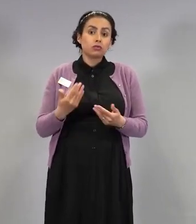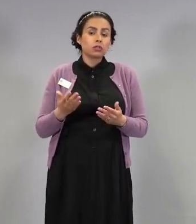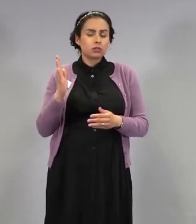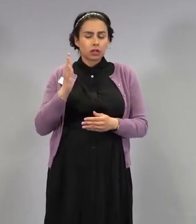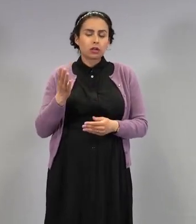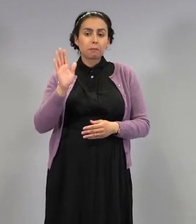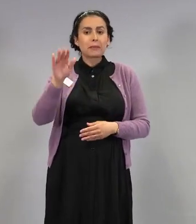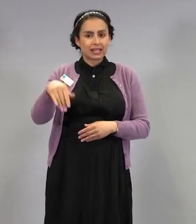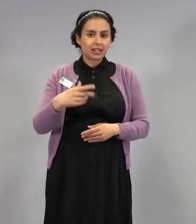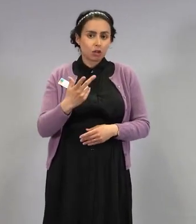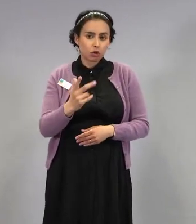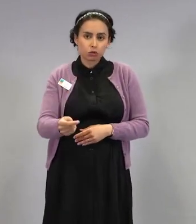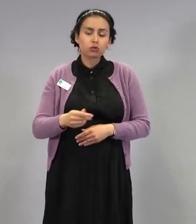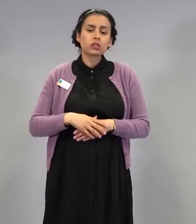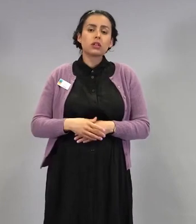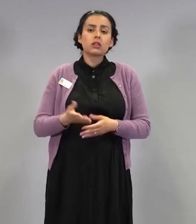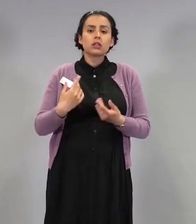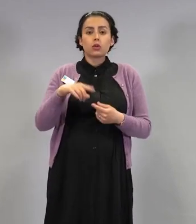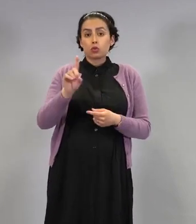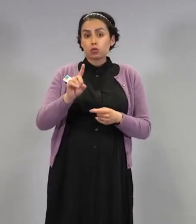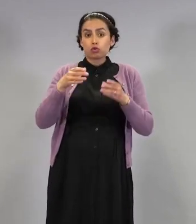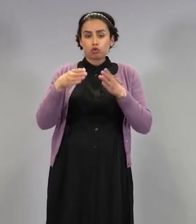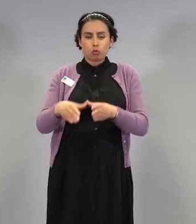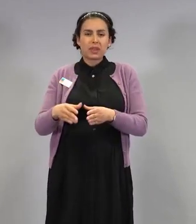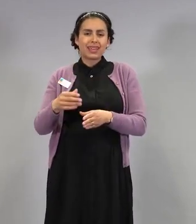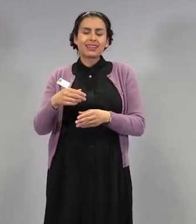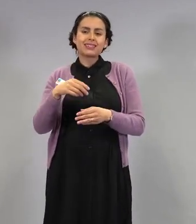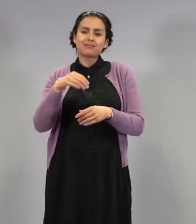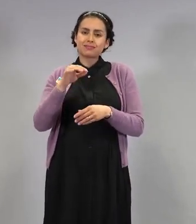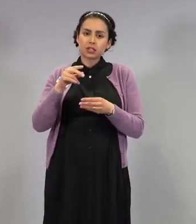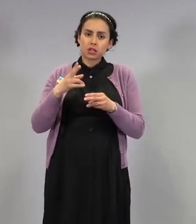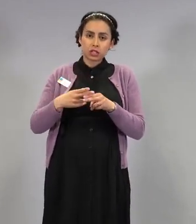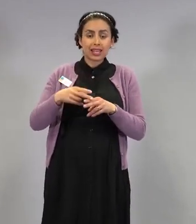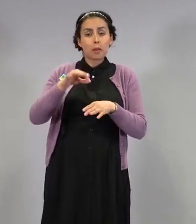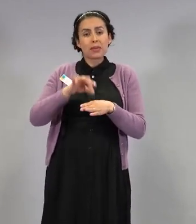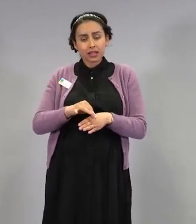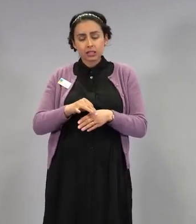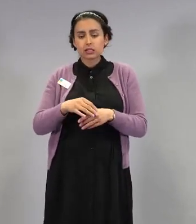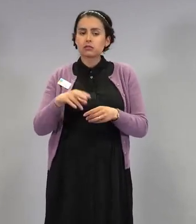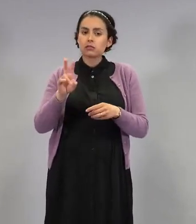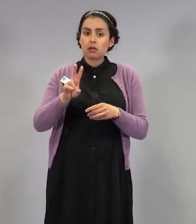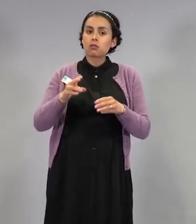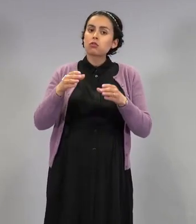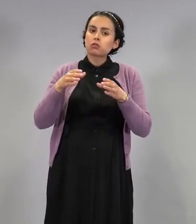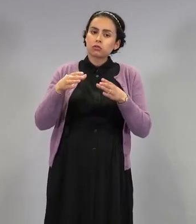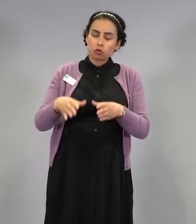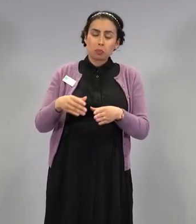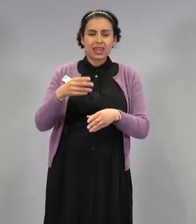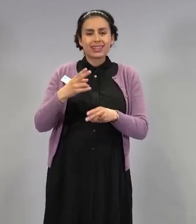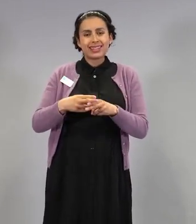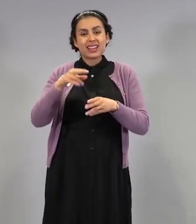Ja sitten siellä on ykköstyypin diabeetikot. Kakkostyyppi on jo mennyt. Ja sitten on tiettyjä